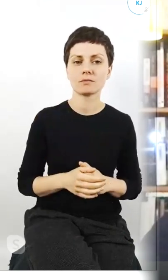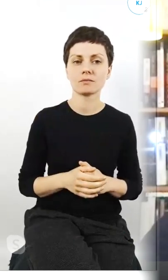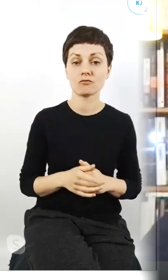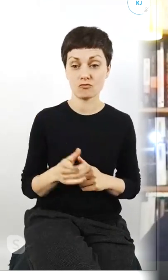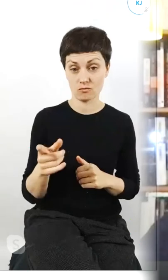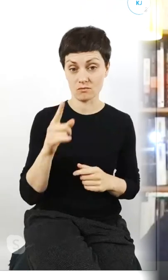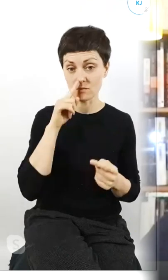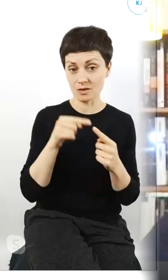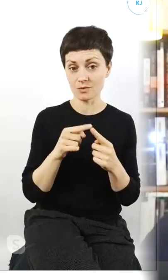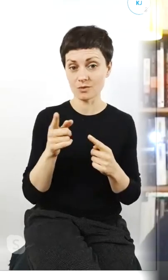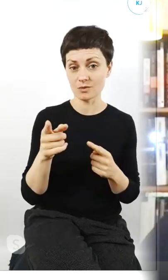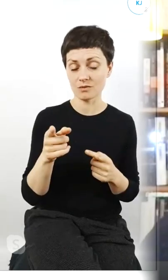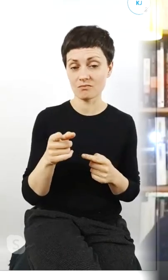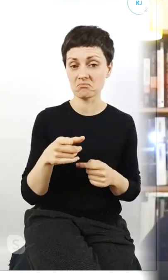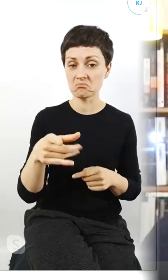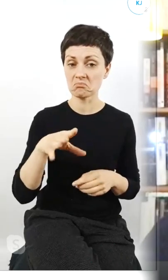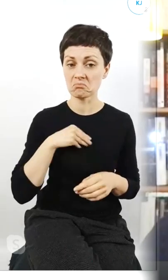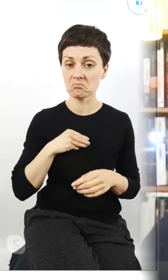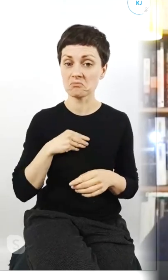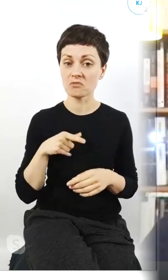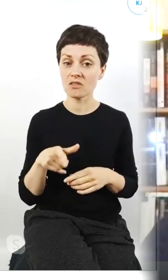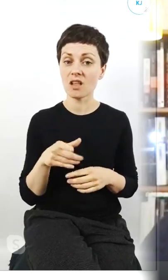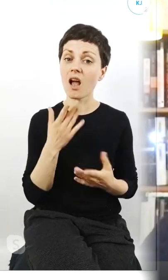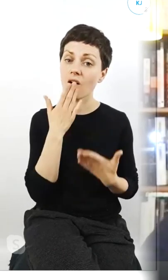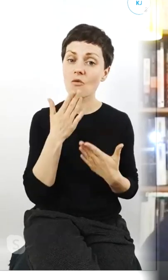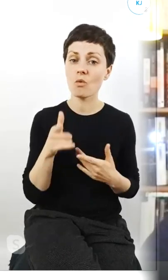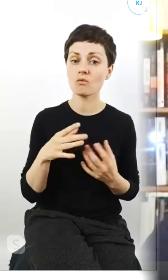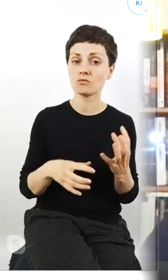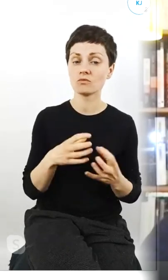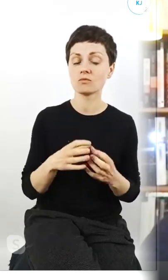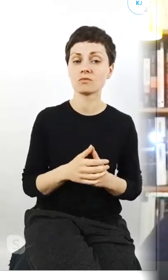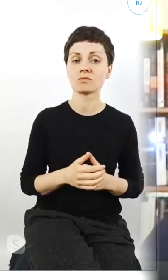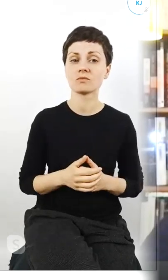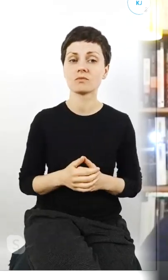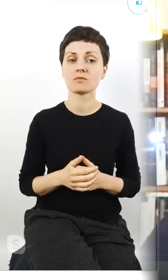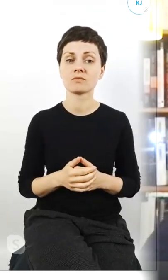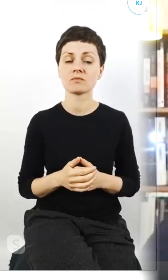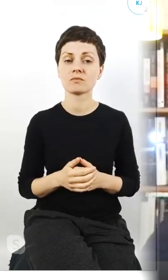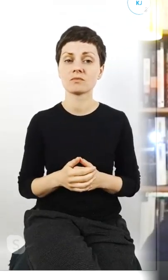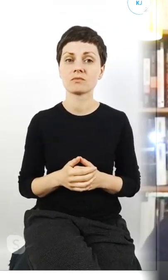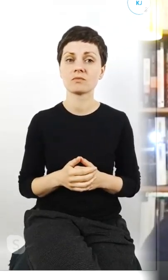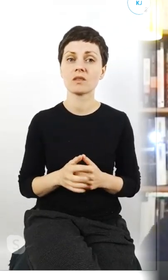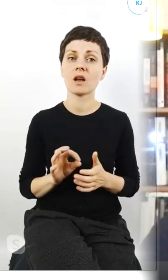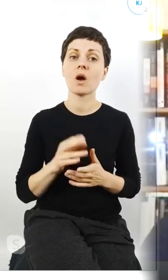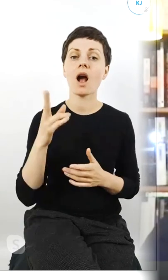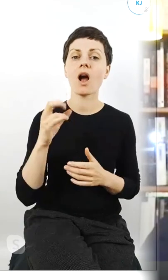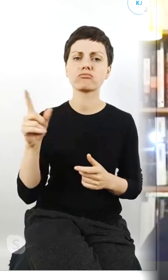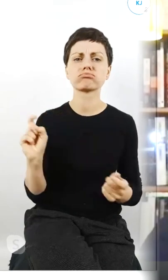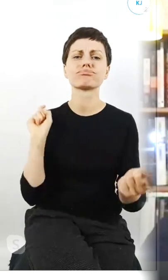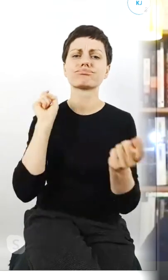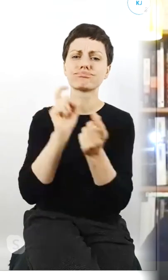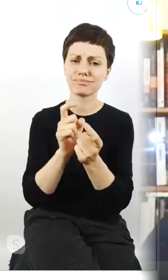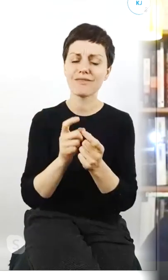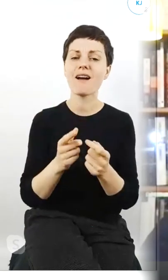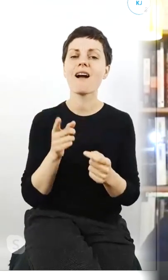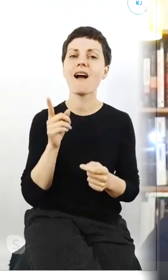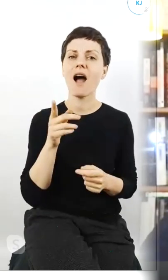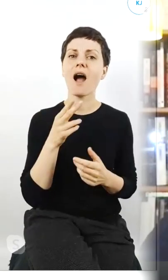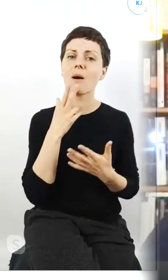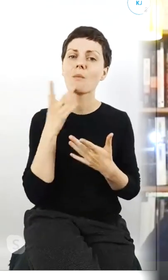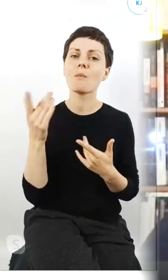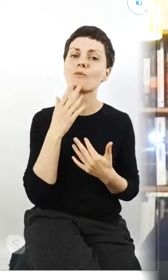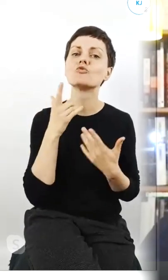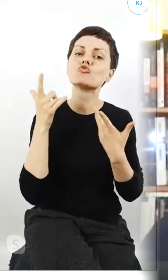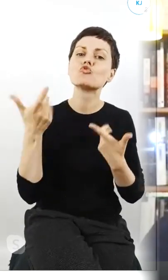czy nie i w którym aspekcie taki manifest trochę tak jak to Karolina wykorzystała i określiła co